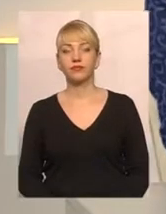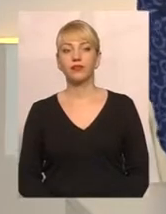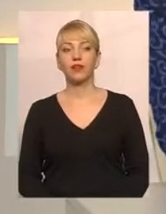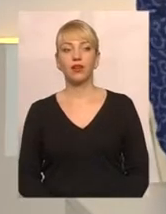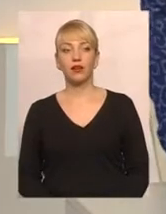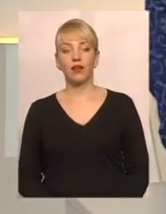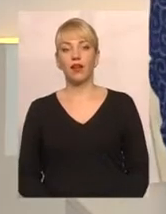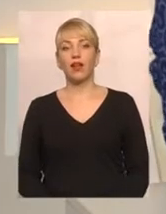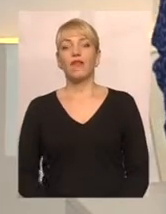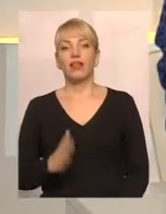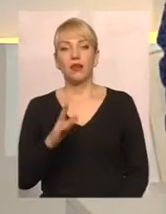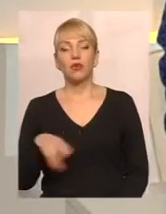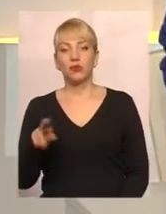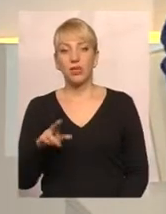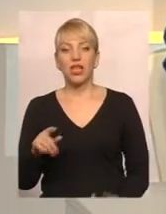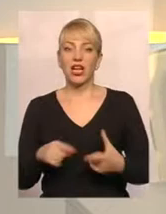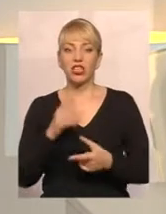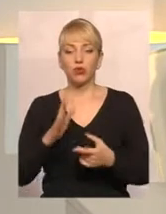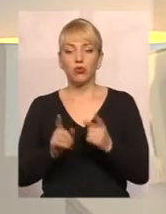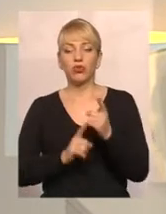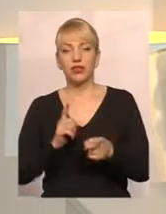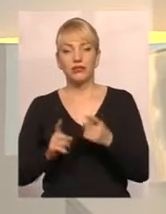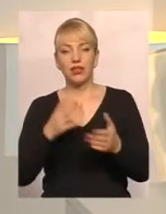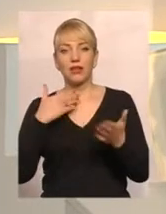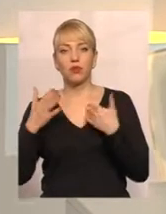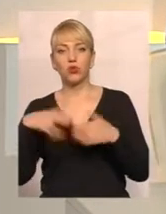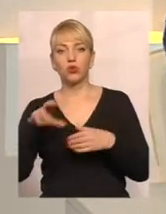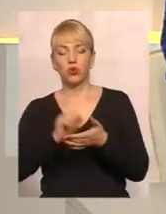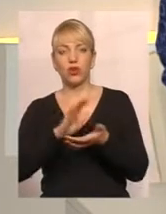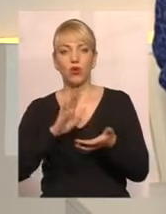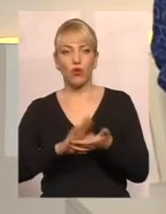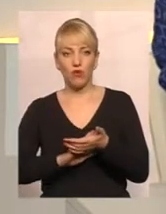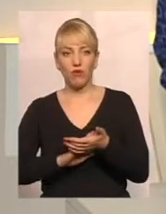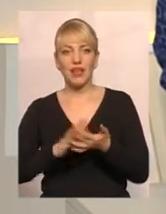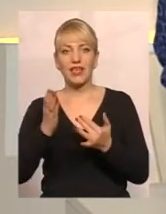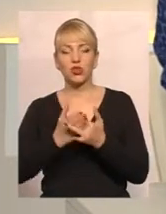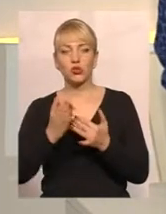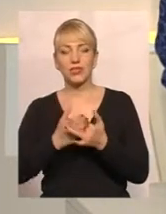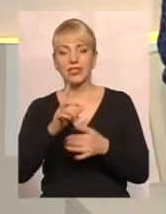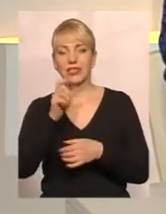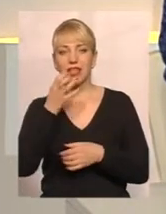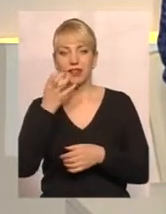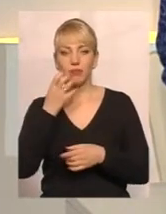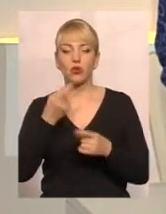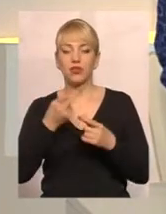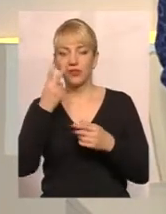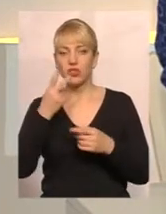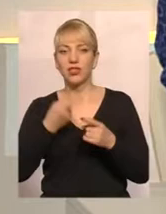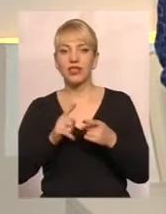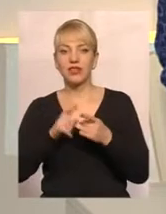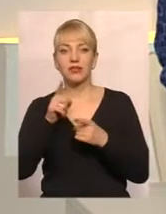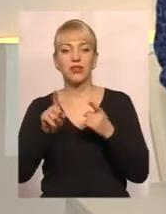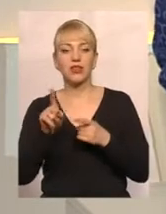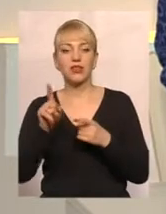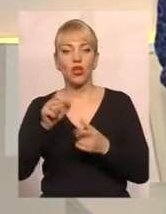Вадим Дмитриевичу, а чи будуть змінені підходи до нарахування субсидій за тепло з огляду на ті зміни, які ухвалив Кам'ян? Ну,